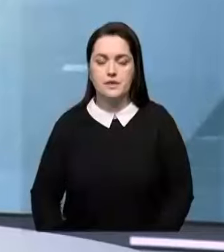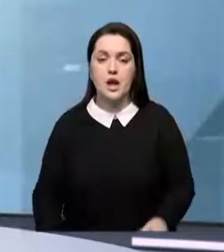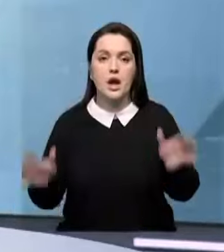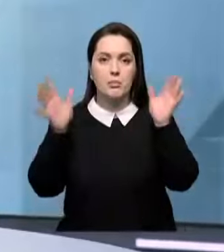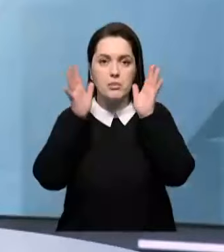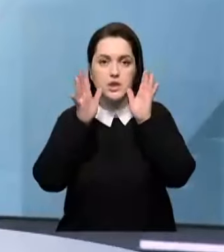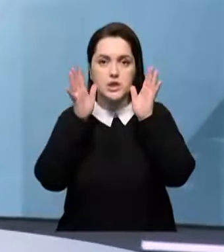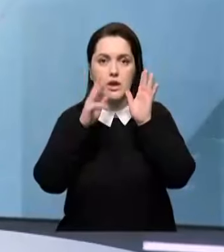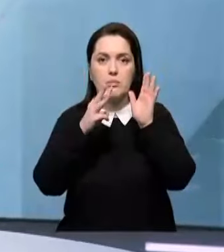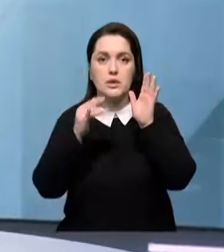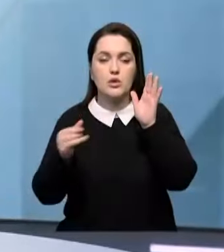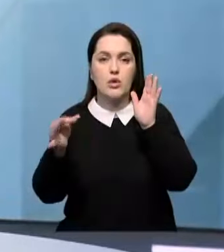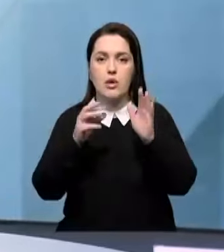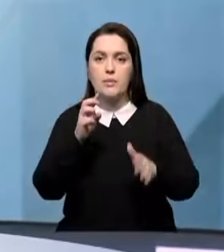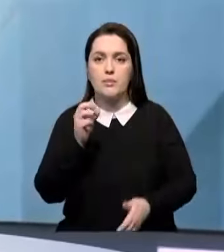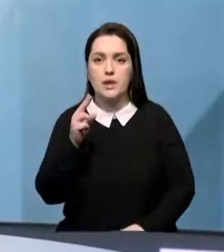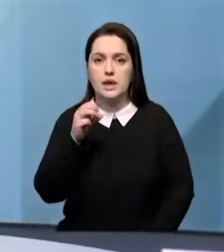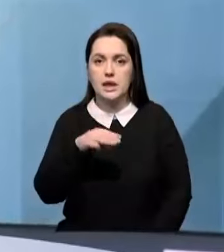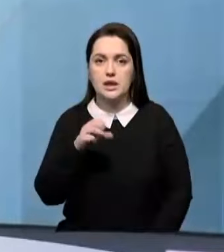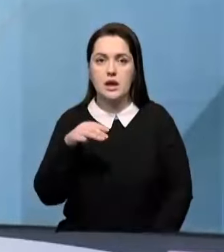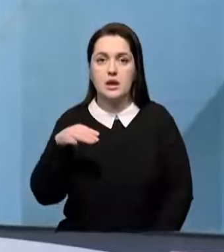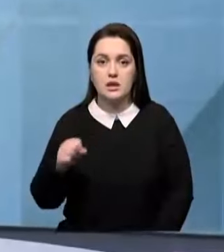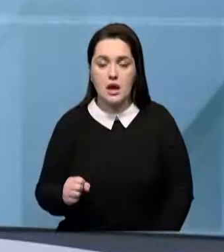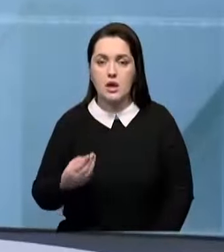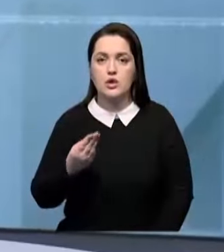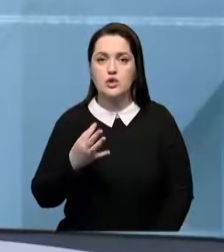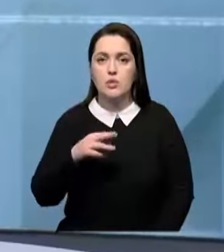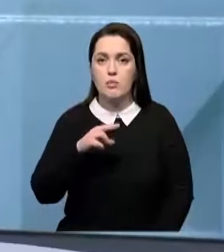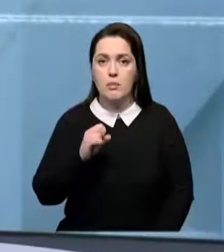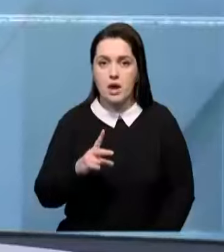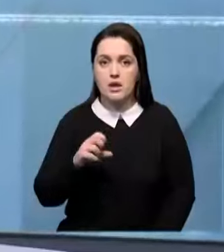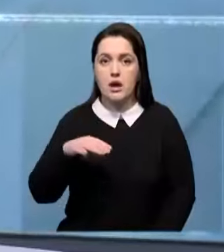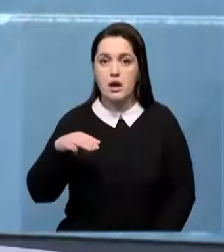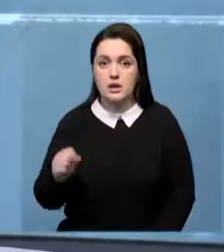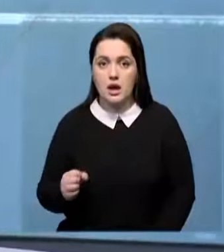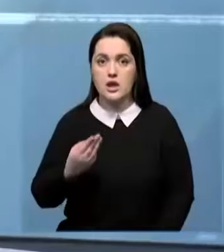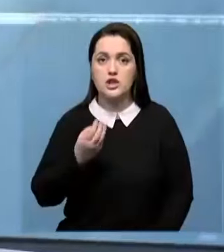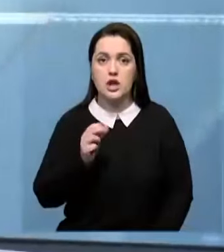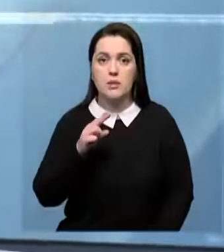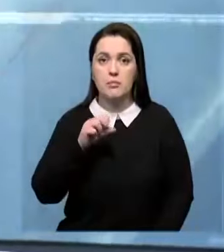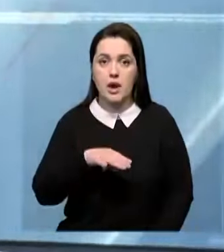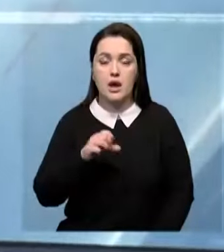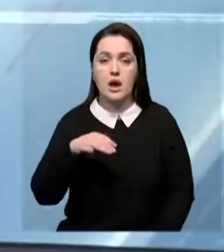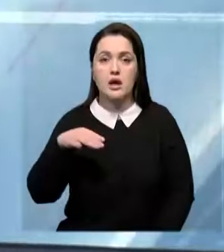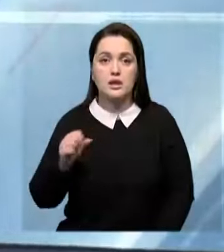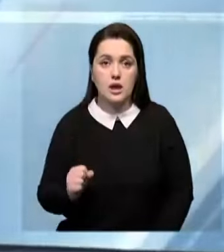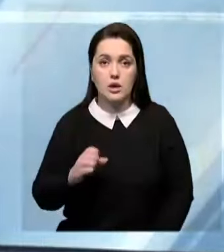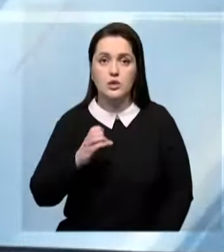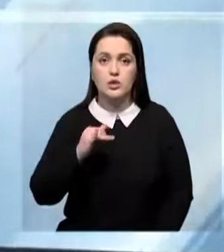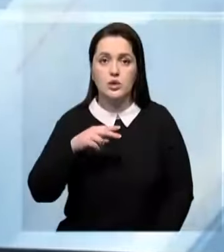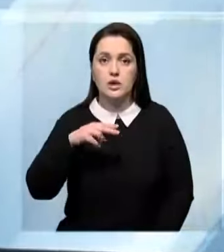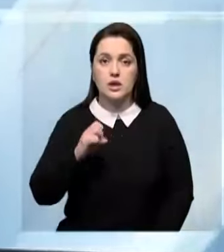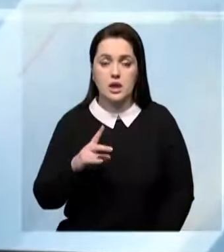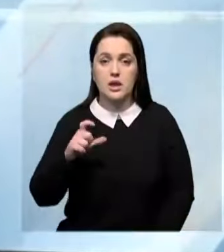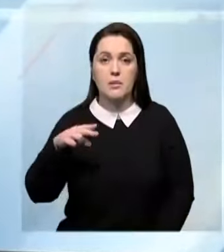Мечети в Мангастаусской области Бекетата, Шопаната, Шакпахата, Хараманата и Султан-Эпе внесены в предварительный